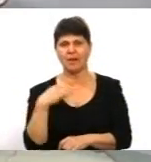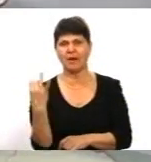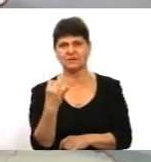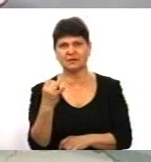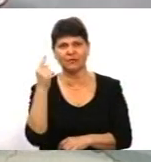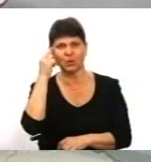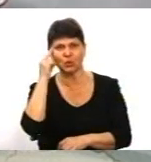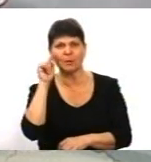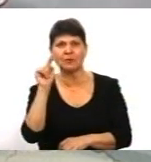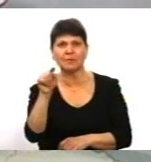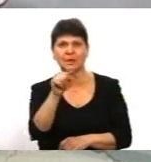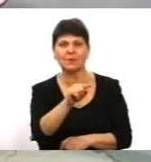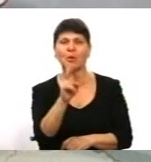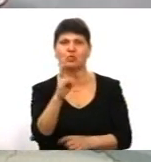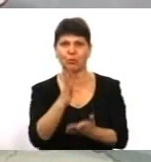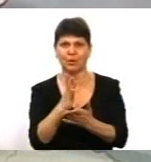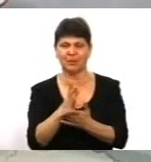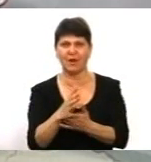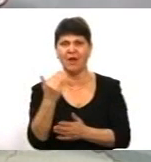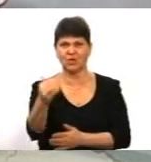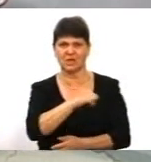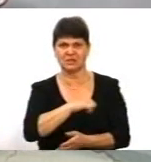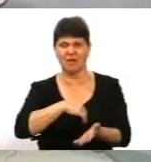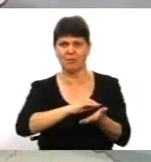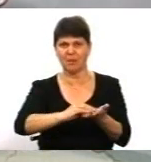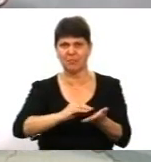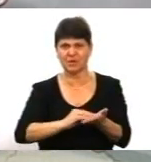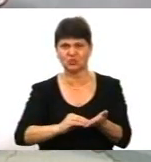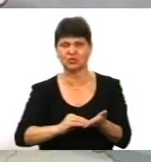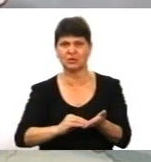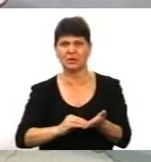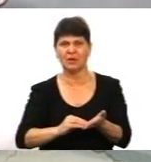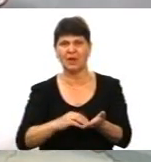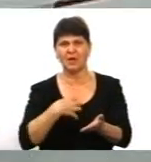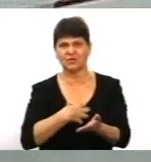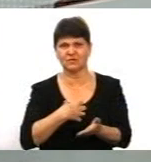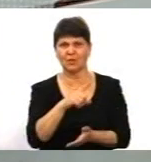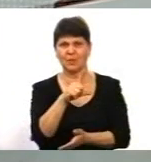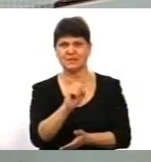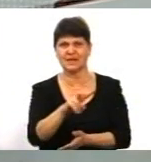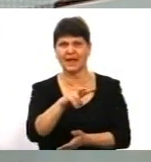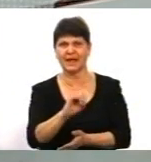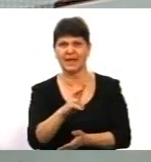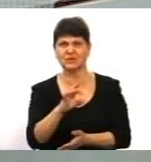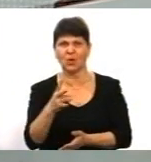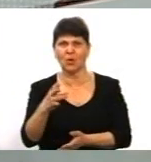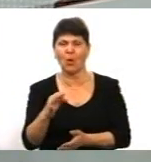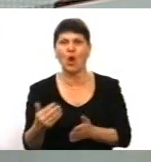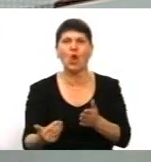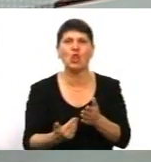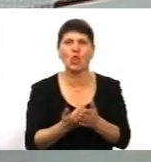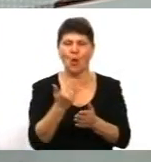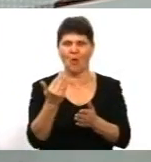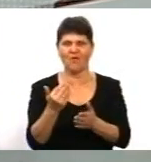перебувають, і самі вони пишуть про те, що в основному Зеленського підтримала оця нова хвиля. І